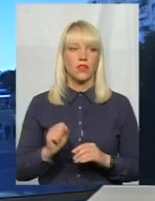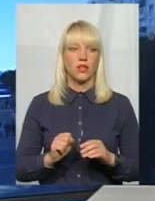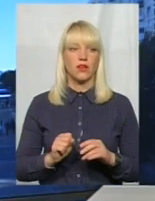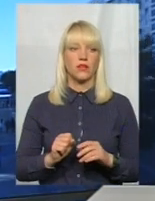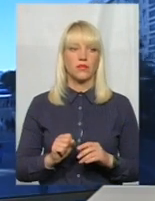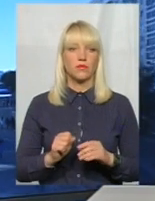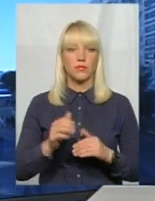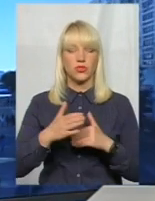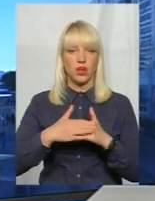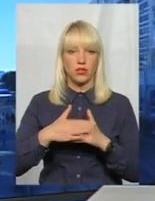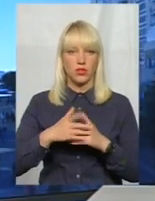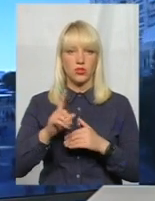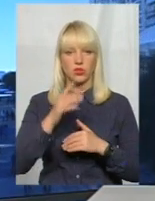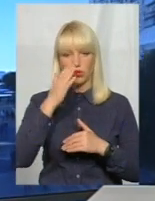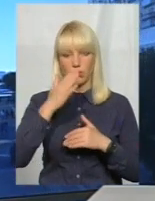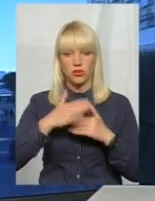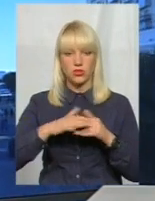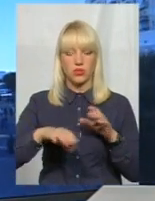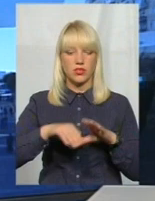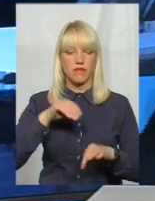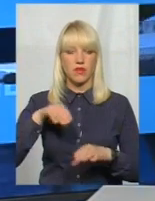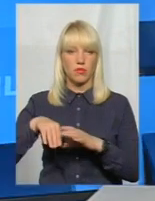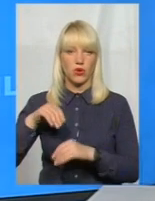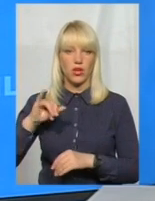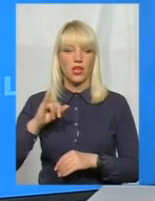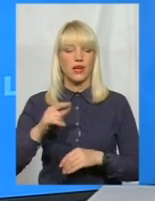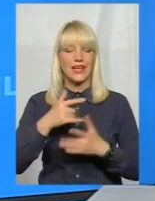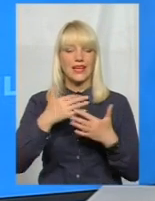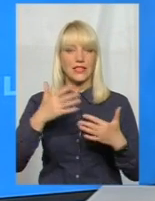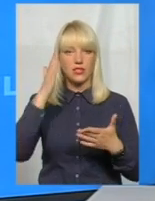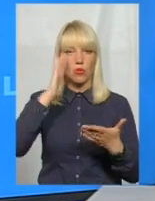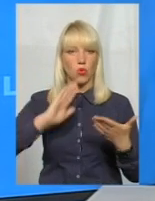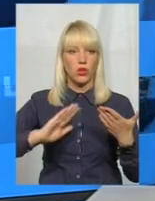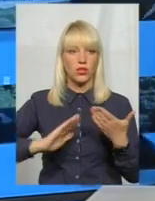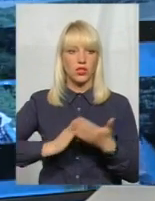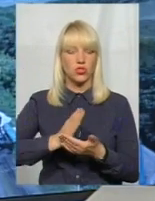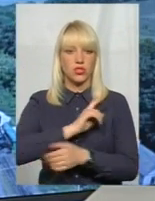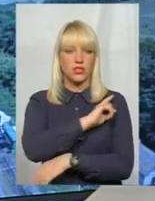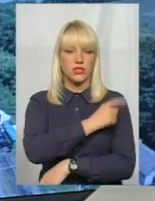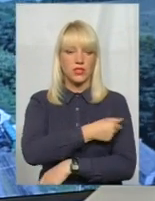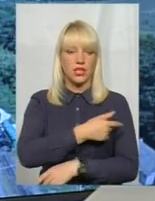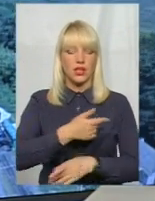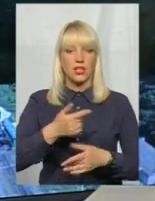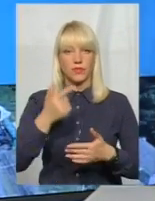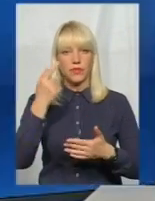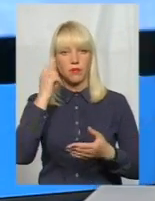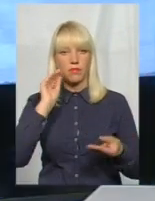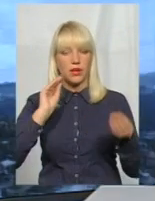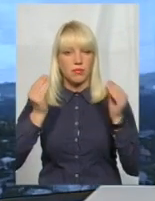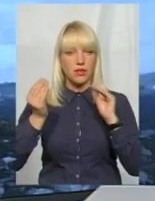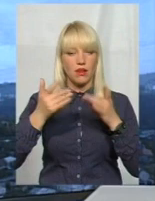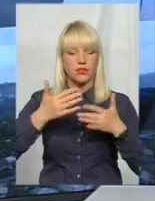вибори. І різні політичні сили приміряють різні сценарії їх